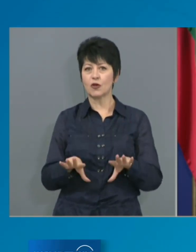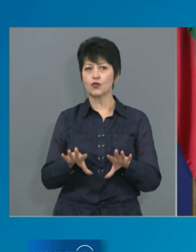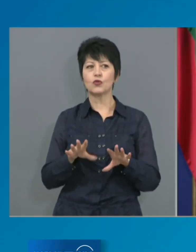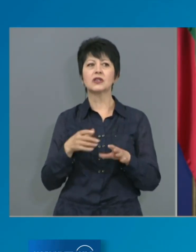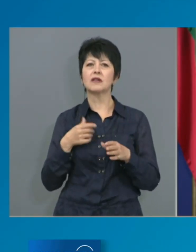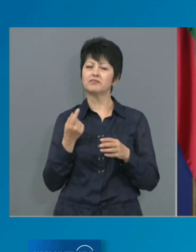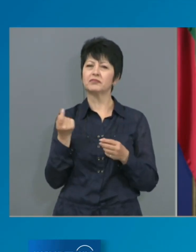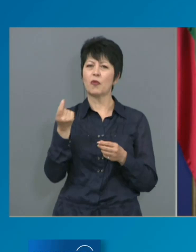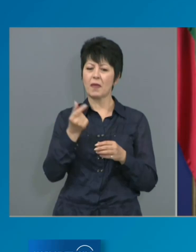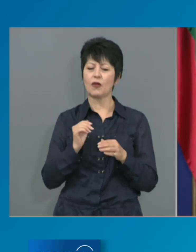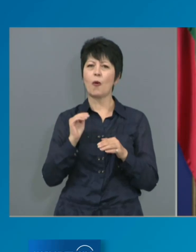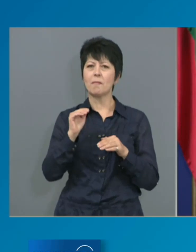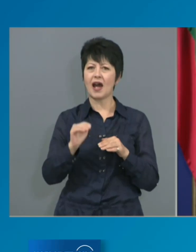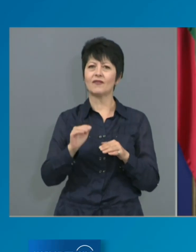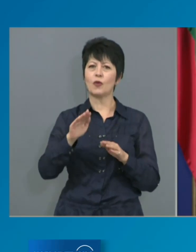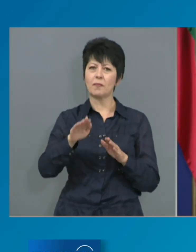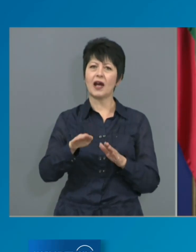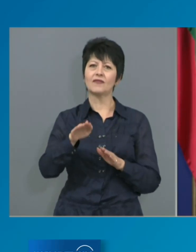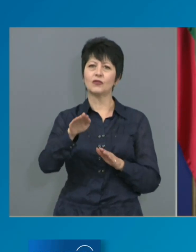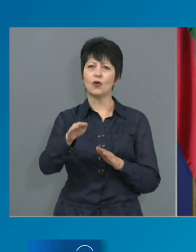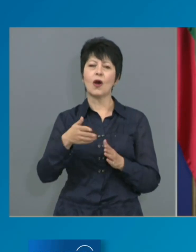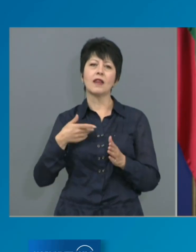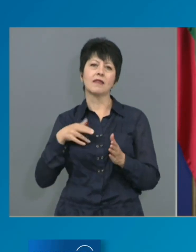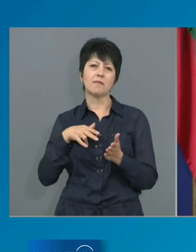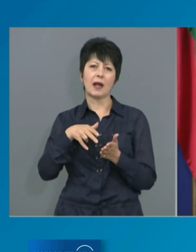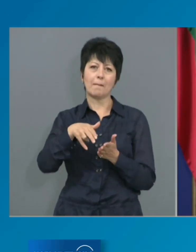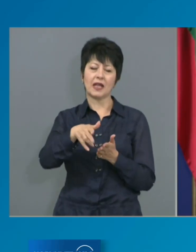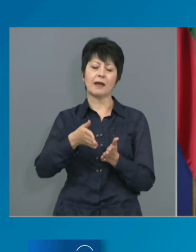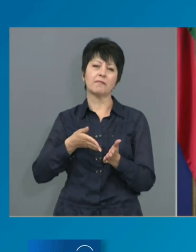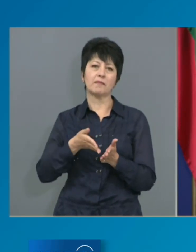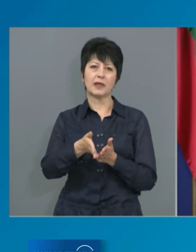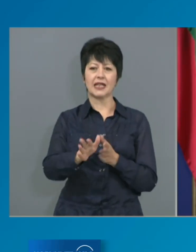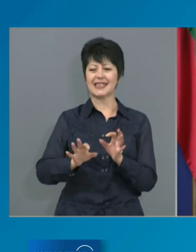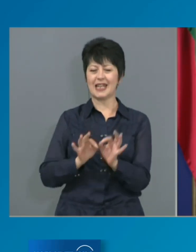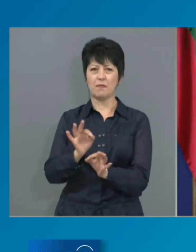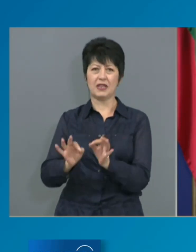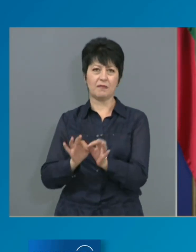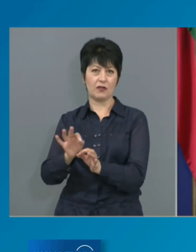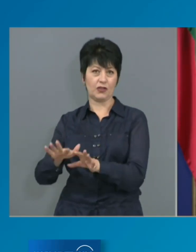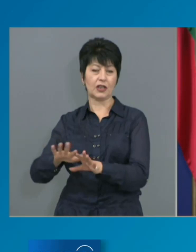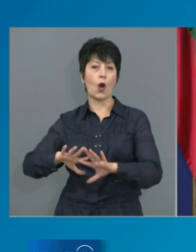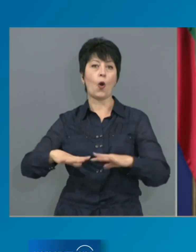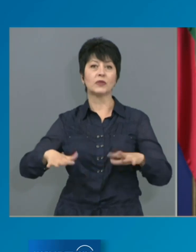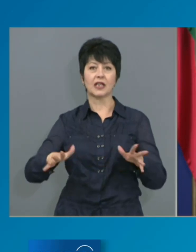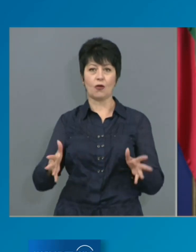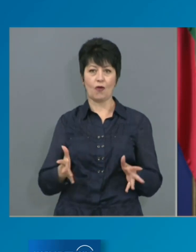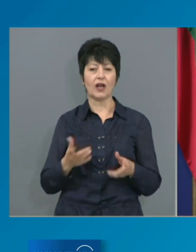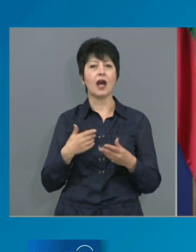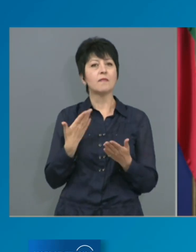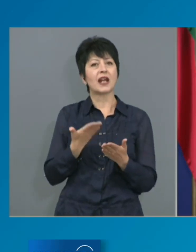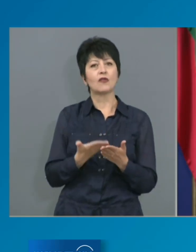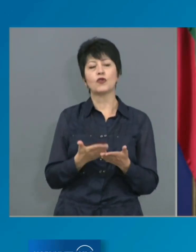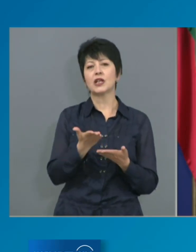преминаване през епидемиологичната обстановка, като сме предложили за голяма част от нормите